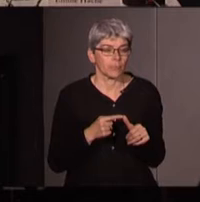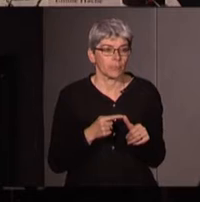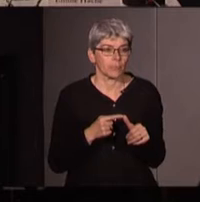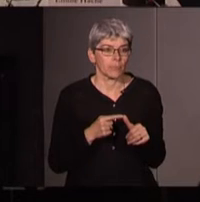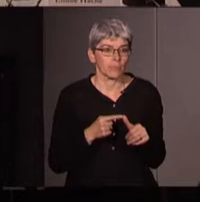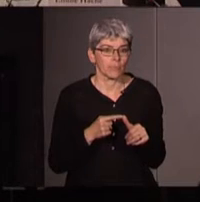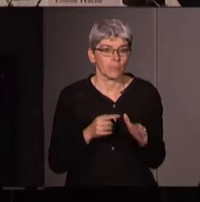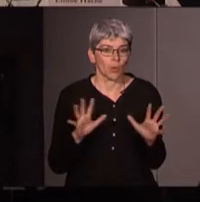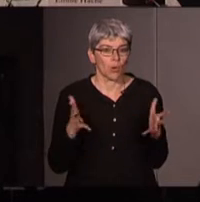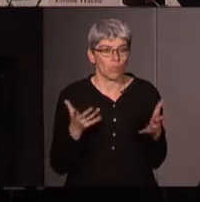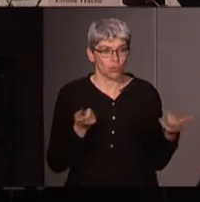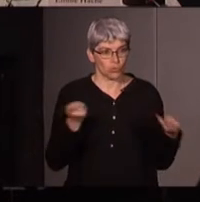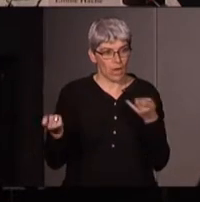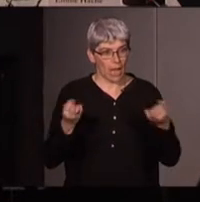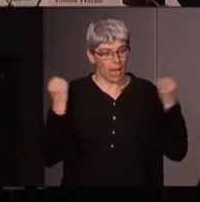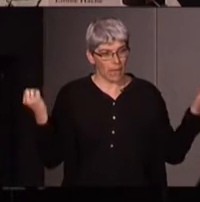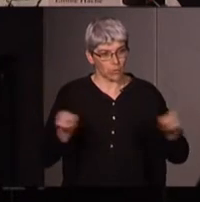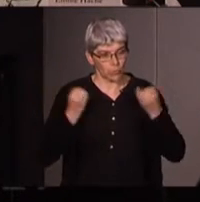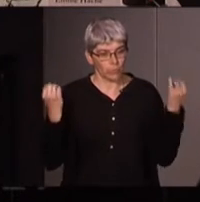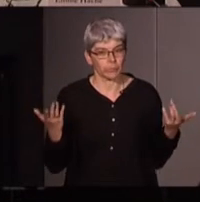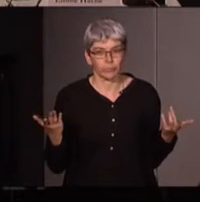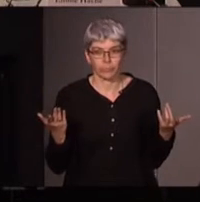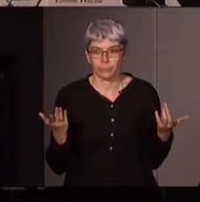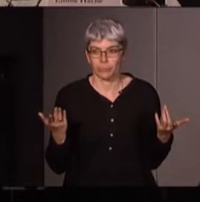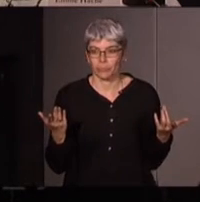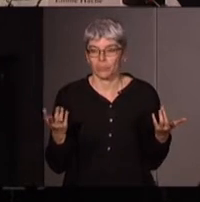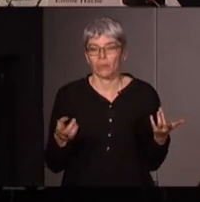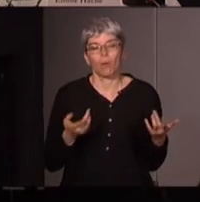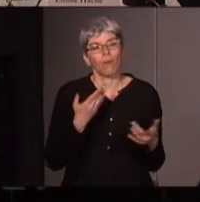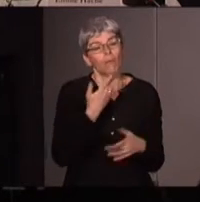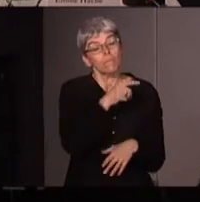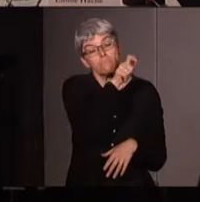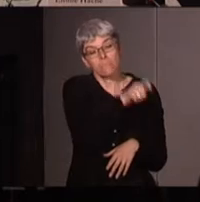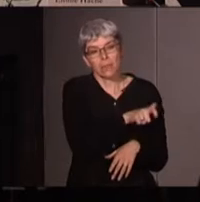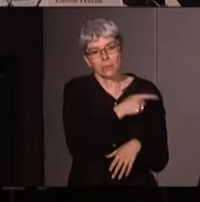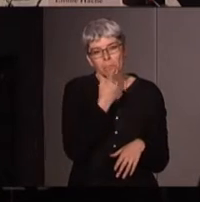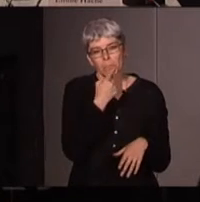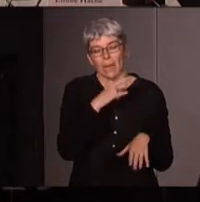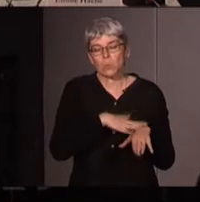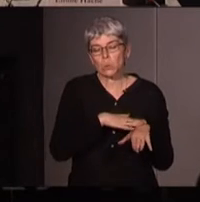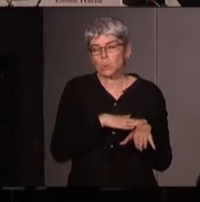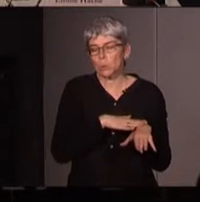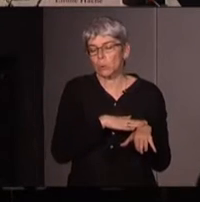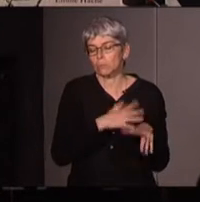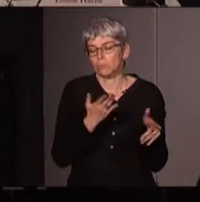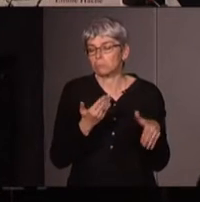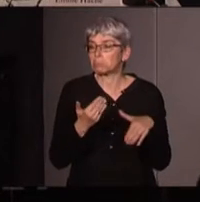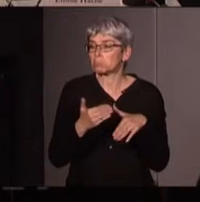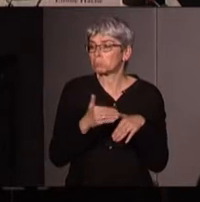mener l'action et Inestra King parle à un certain moment de libidinal politics